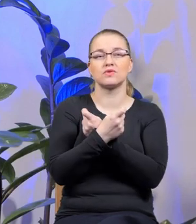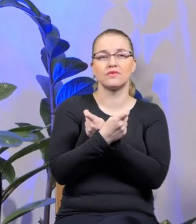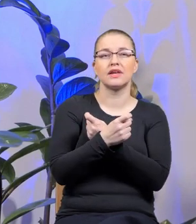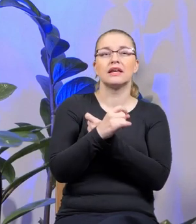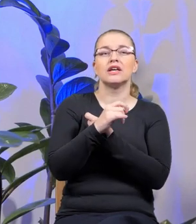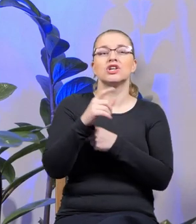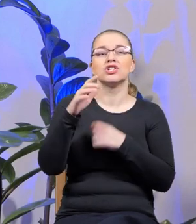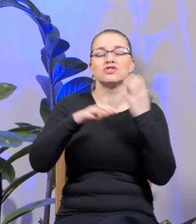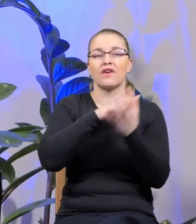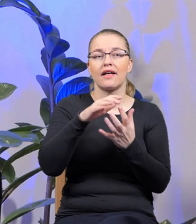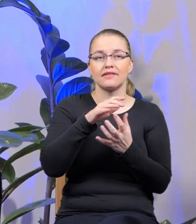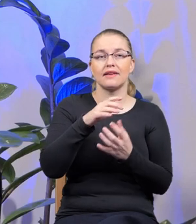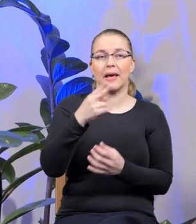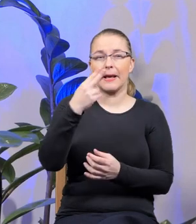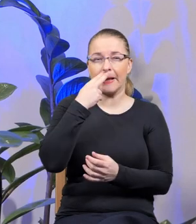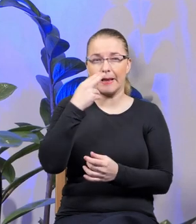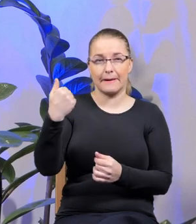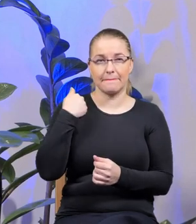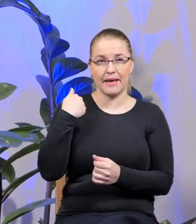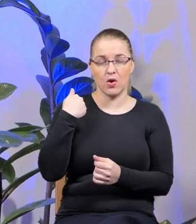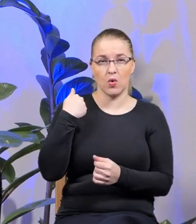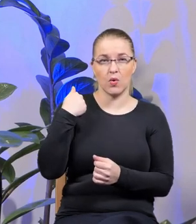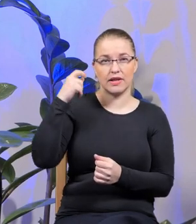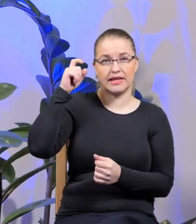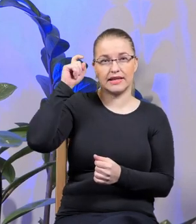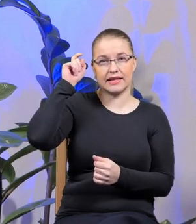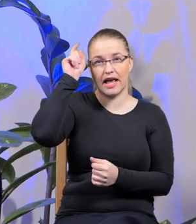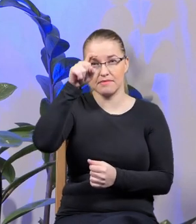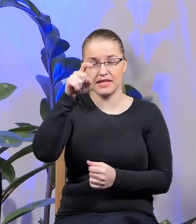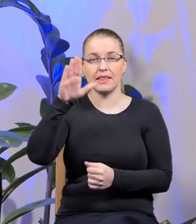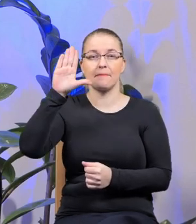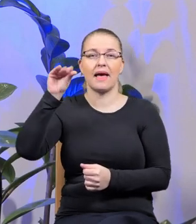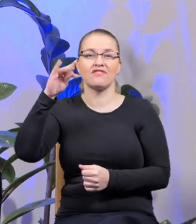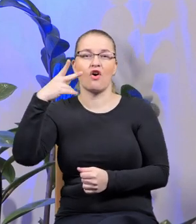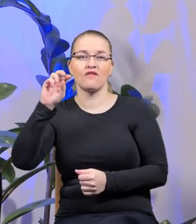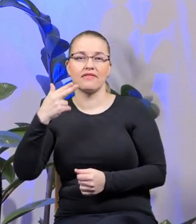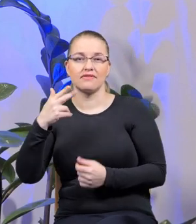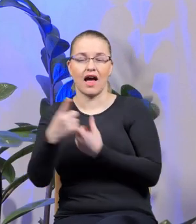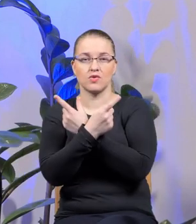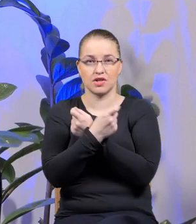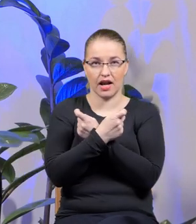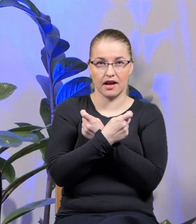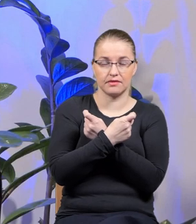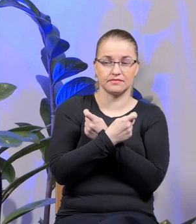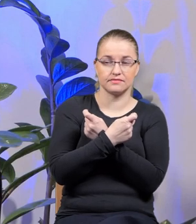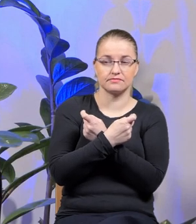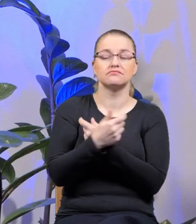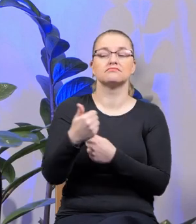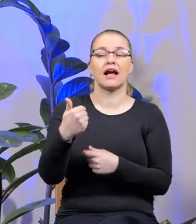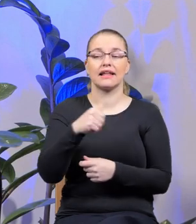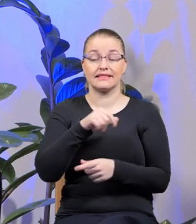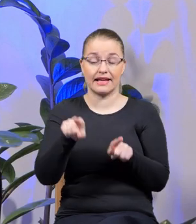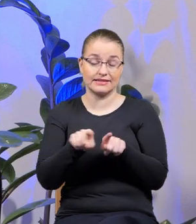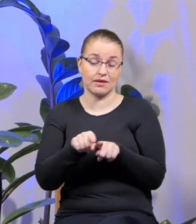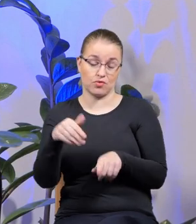światu, że Hitler był Niemcem, a Beethoven Austriakiem. Ale my też wmówiliśmy sobie to, że